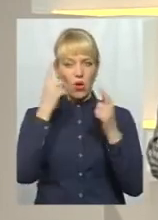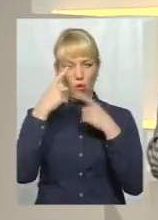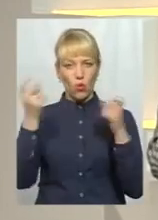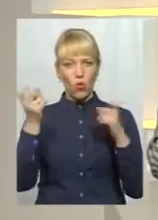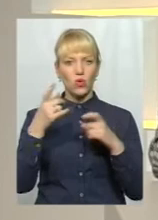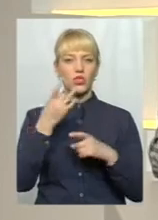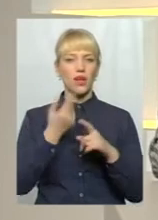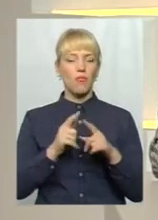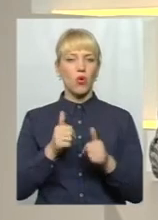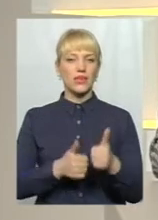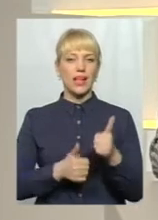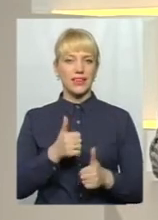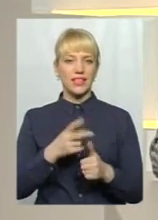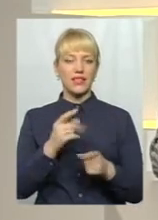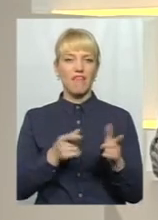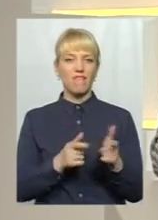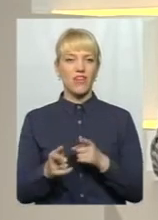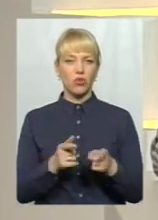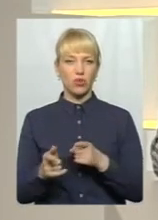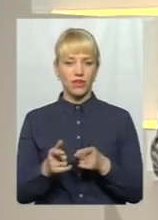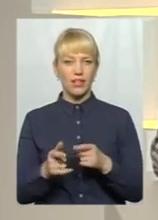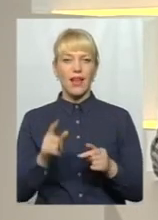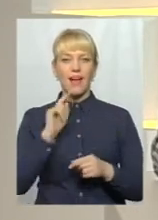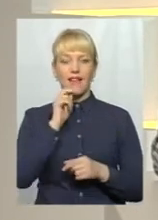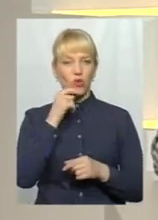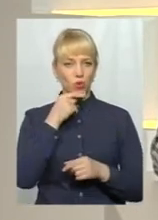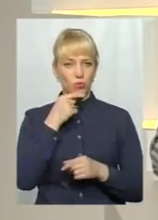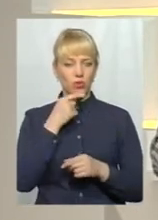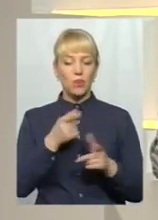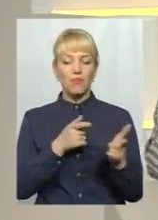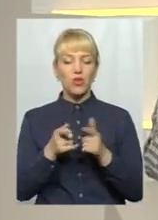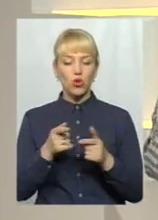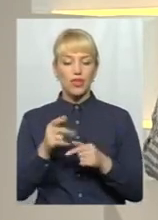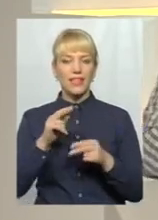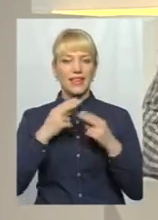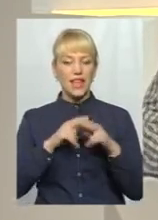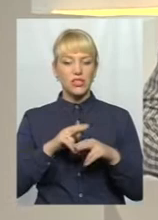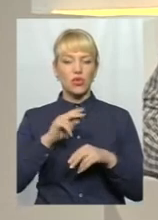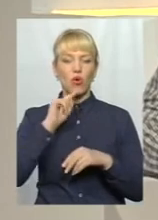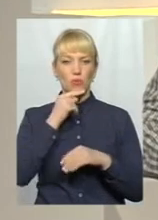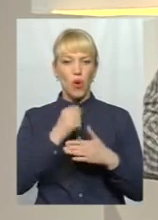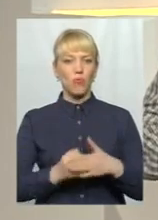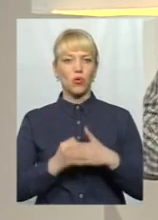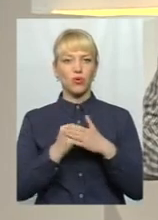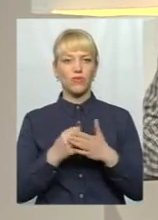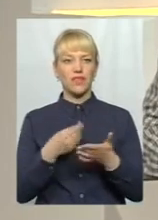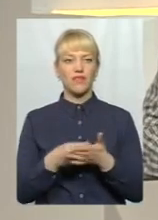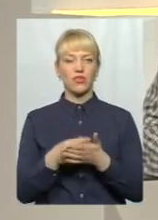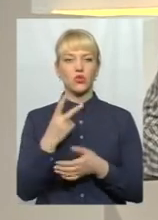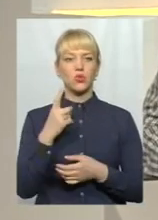про тендер на виготовлення, підготовку техніко-економічного обґрунтування вартістю